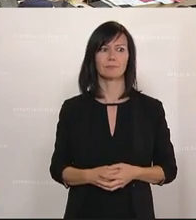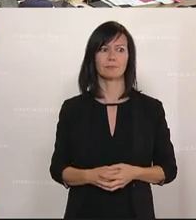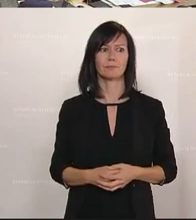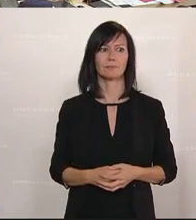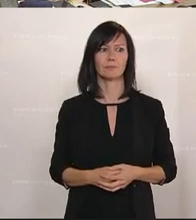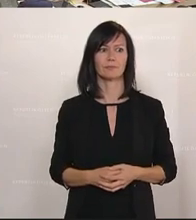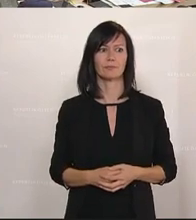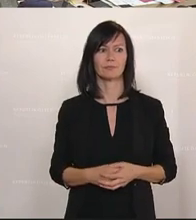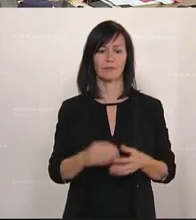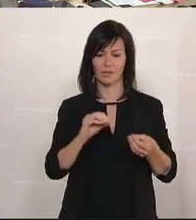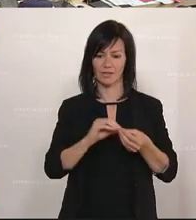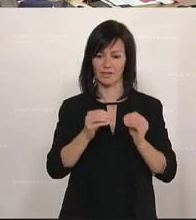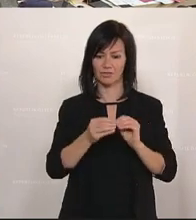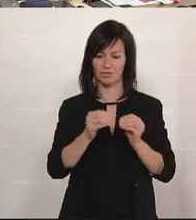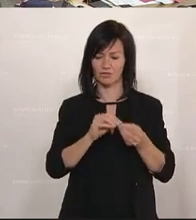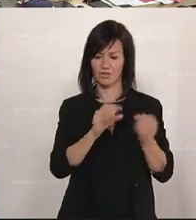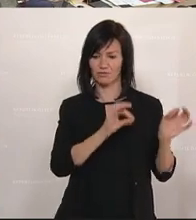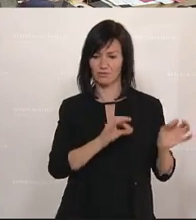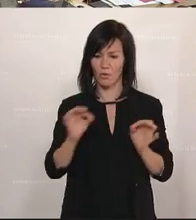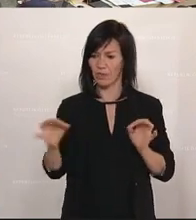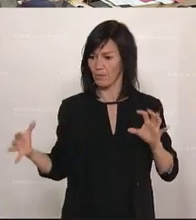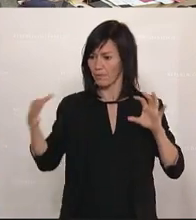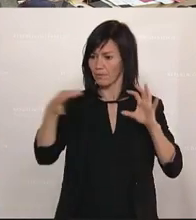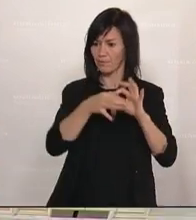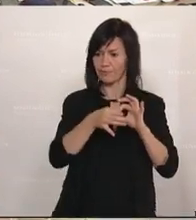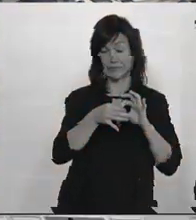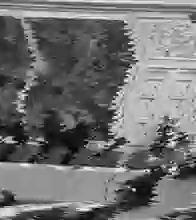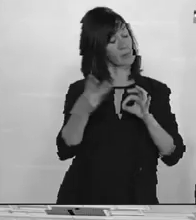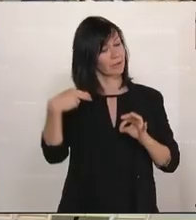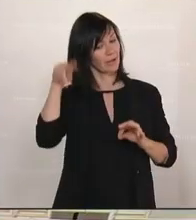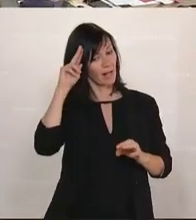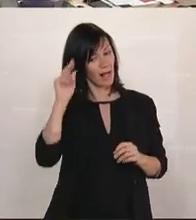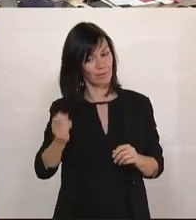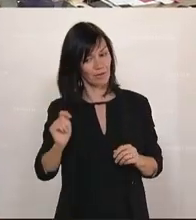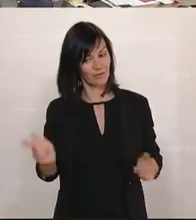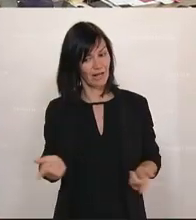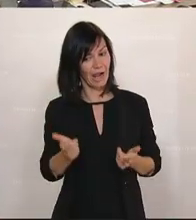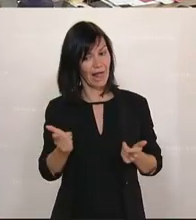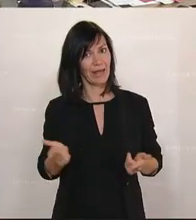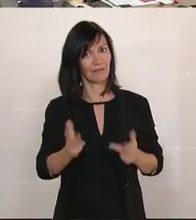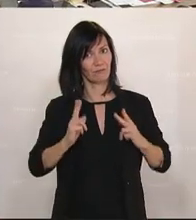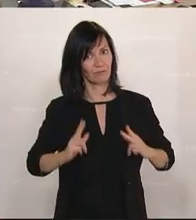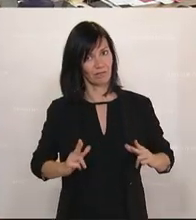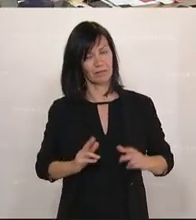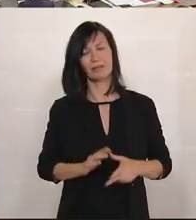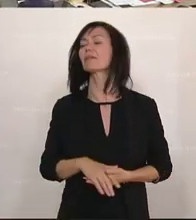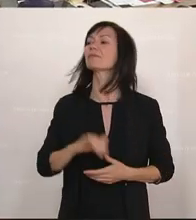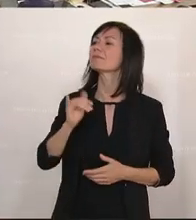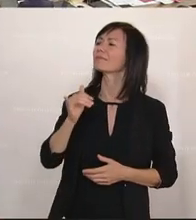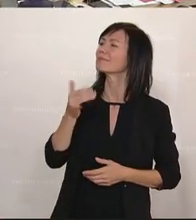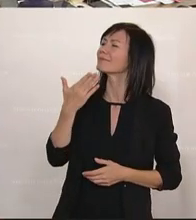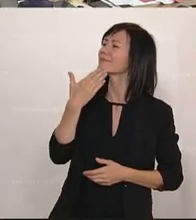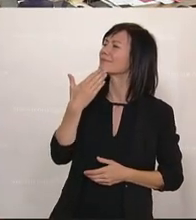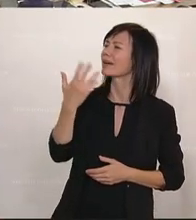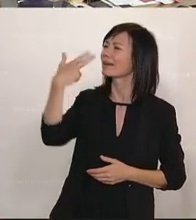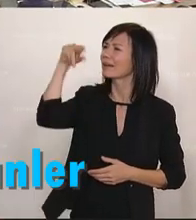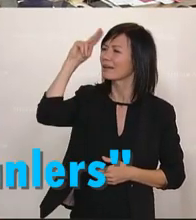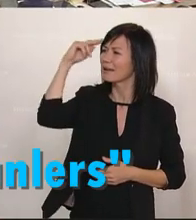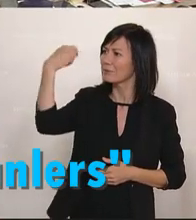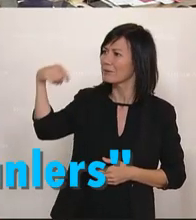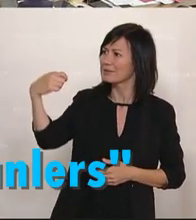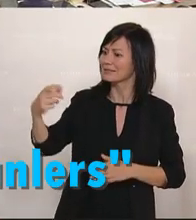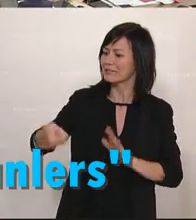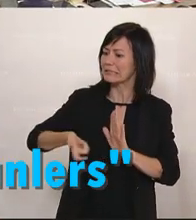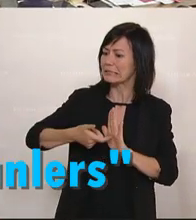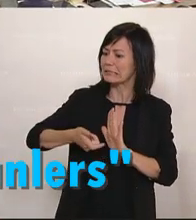und um den Nationalratswahlkampf 2019. Danke, Präsident. Diese dringliche Anfrage